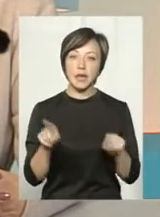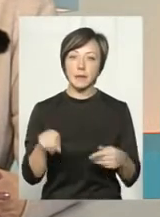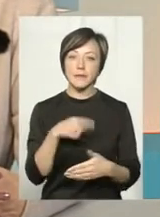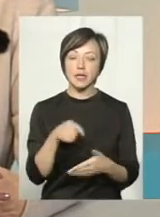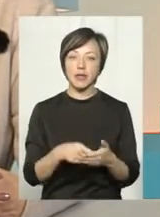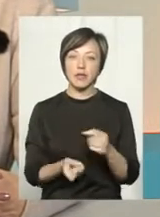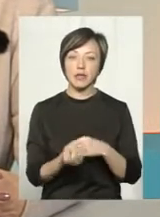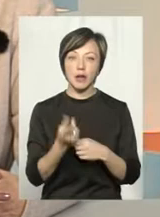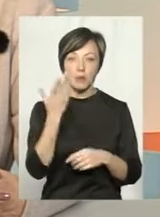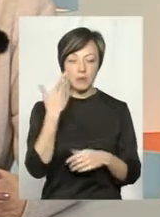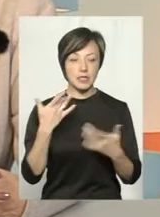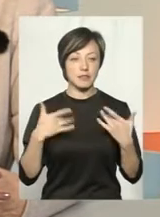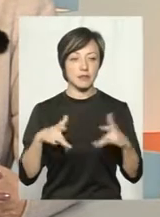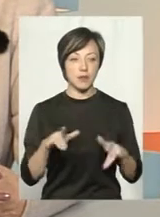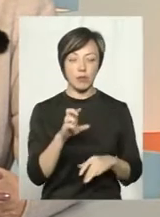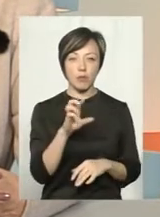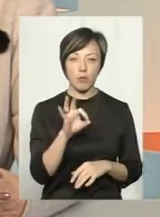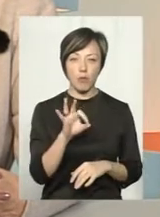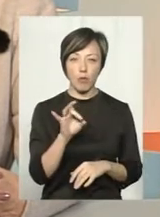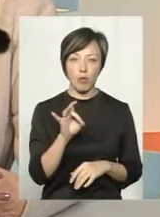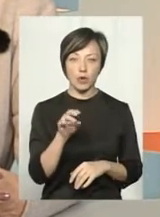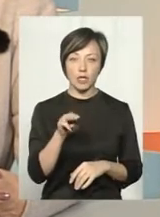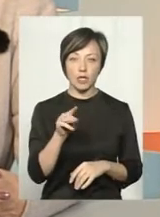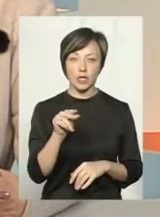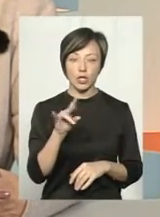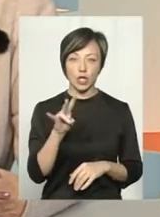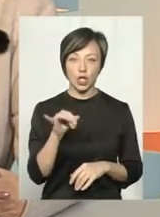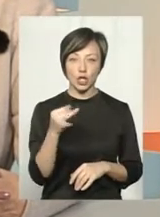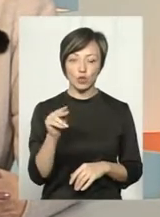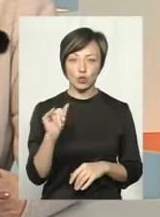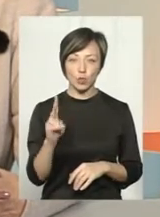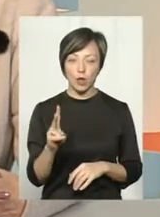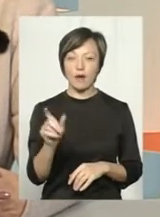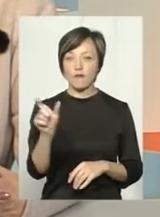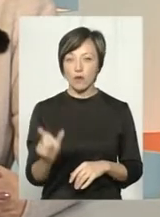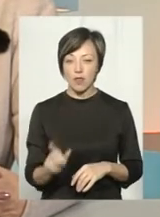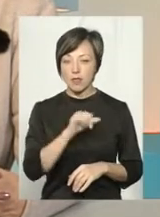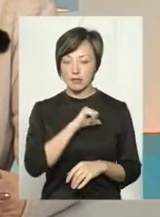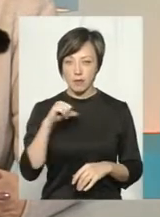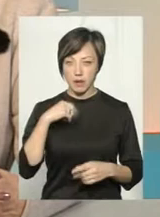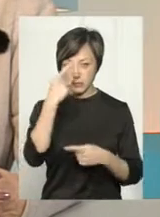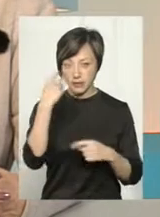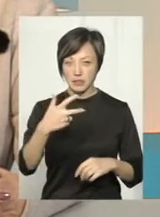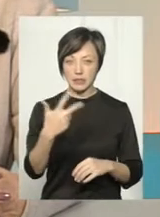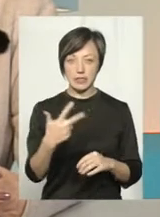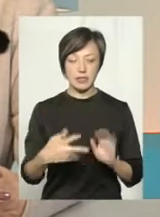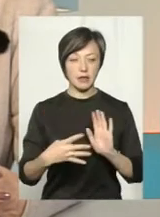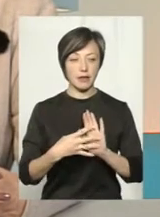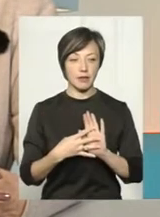виникають при звільненні Бортнічук, тому що, як вона сама заявила, і дійсно воно так і є, з 39